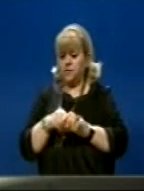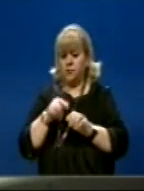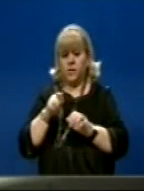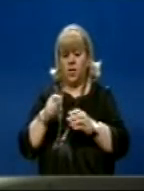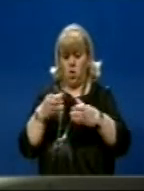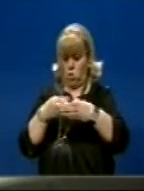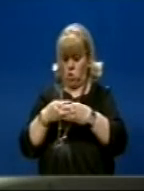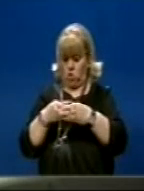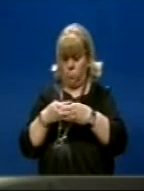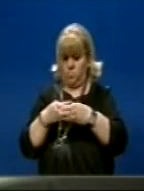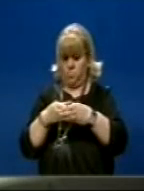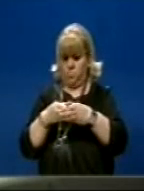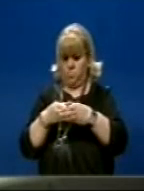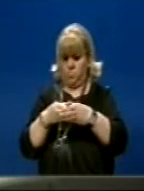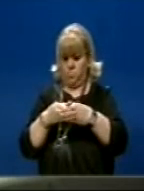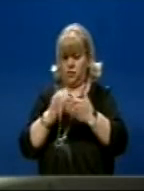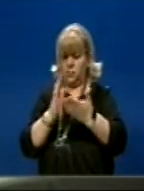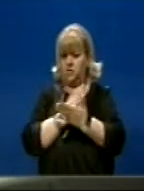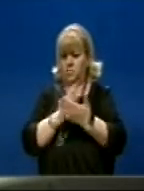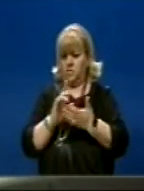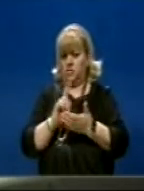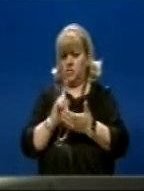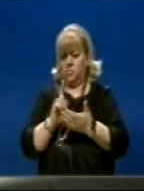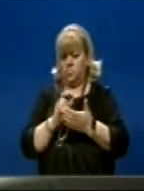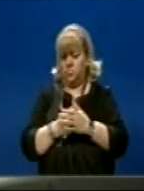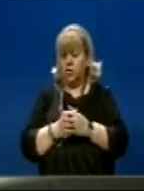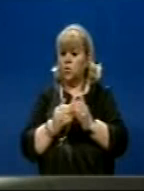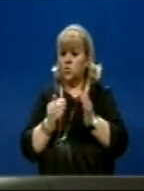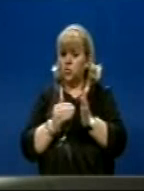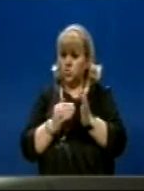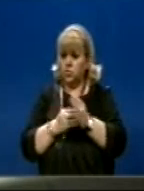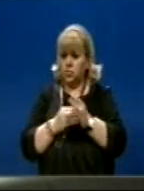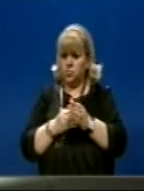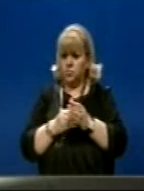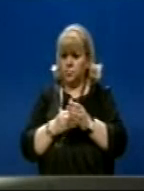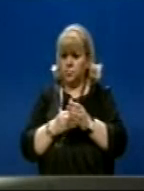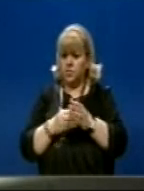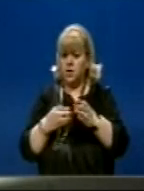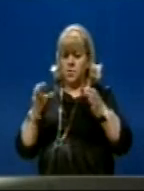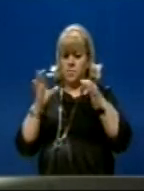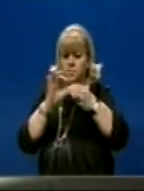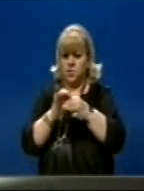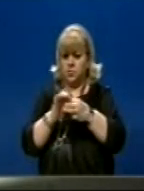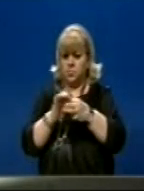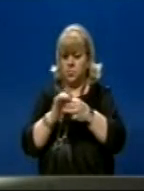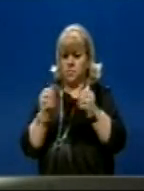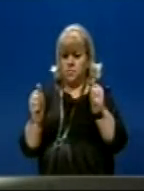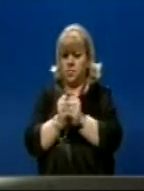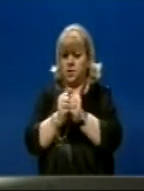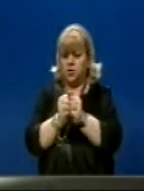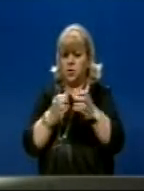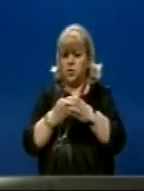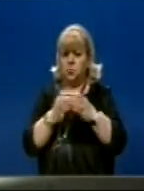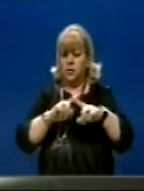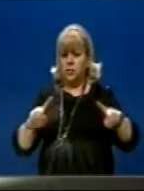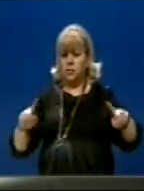Kjo kategori nuk do të ndohet, nuk do të stigmatizot? Kjo do të jetë pikrish pjesë bashkë me këto kategori